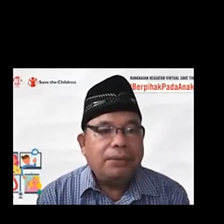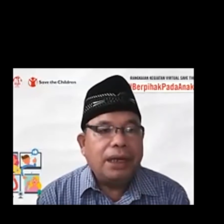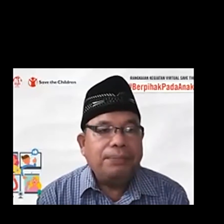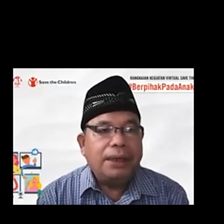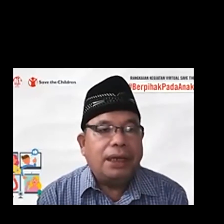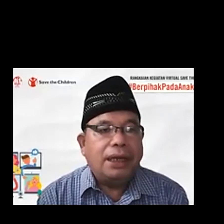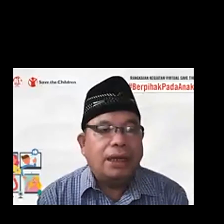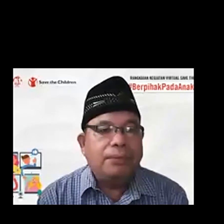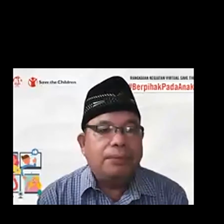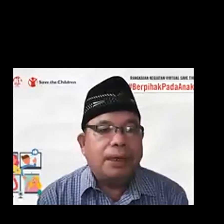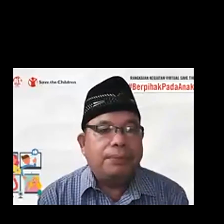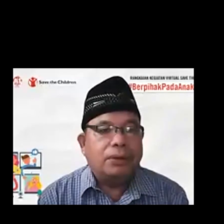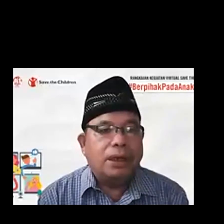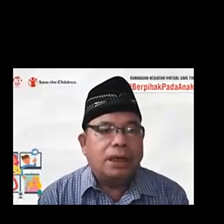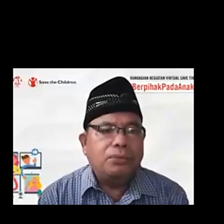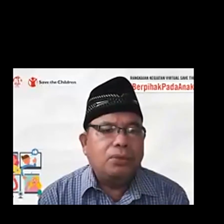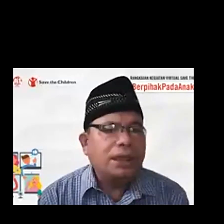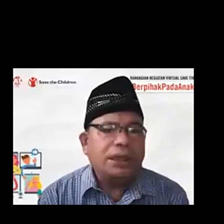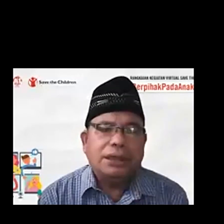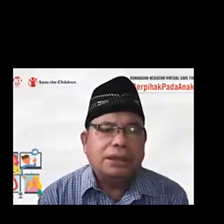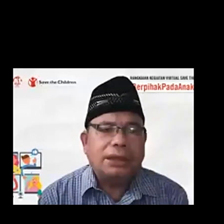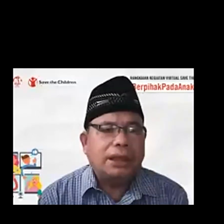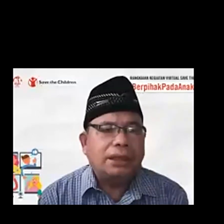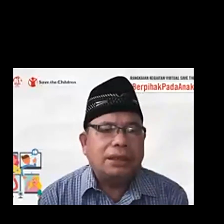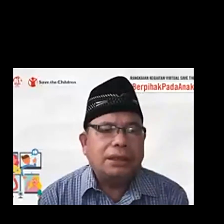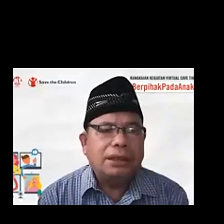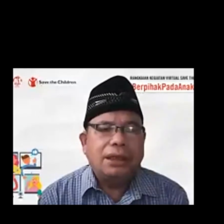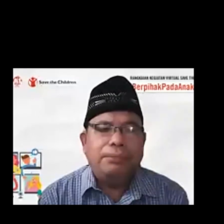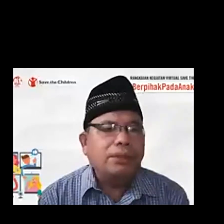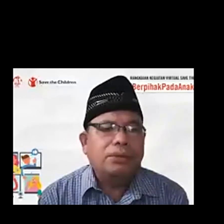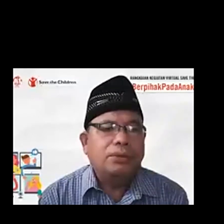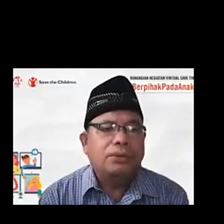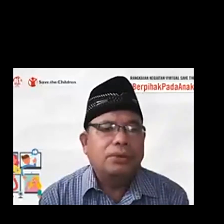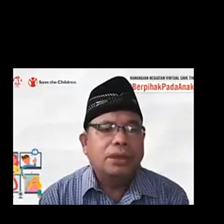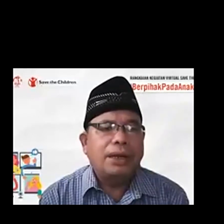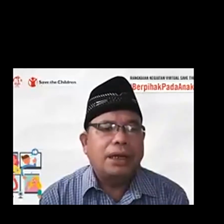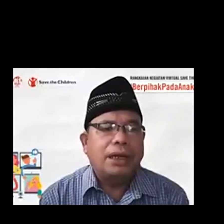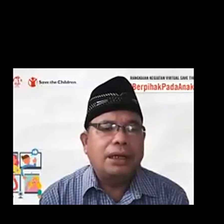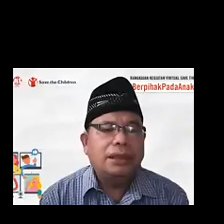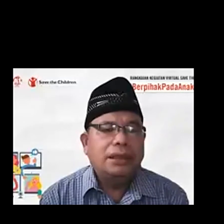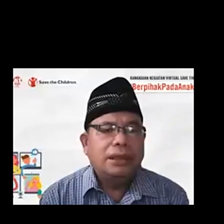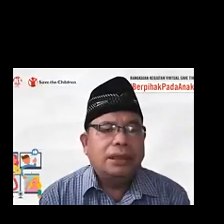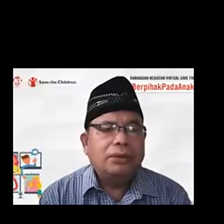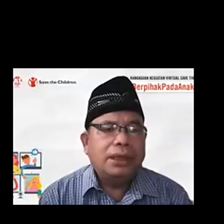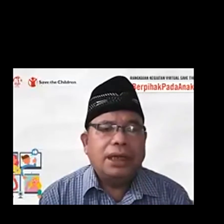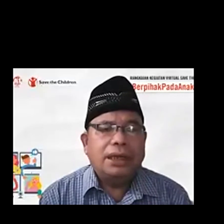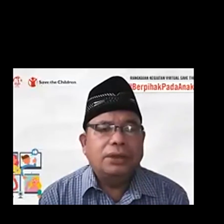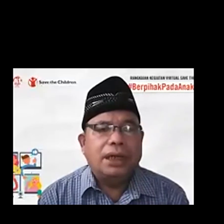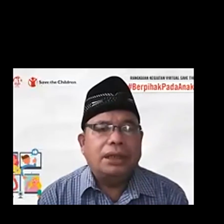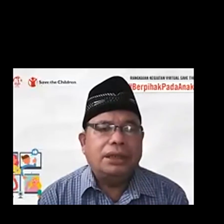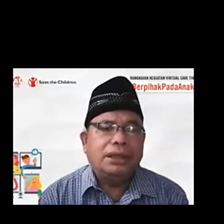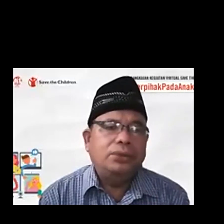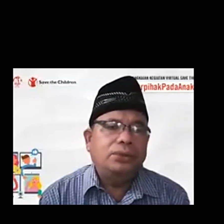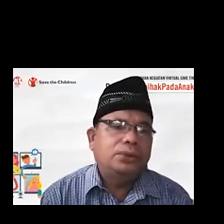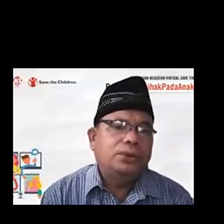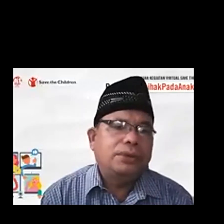Dapat dibayangkan pada beberapa waktu lalu, mungkin hanya sekitar 3 minggu kebelakang, itu dari kasus